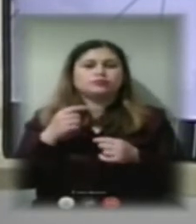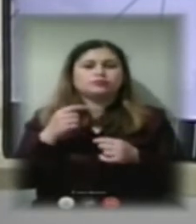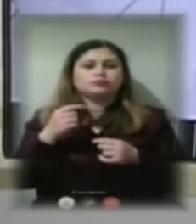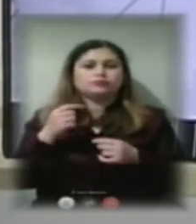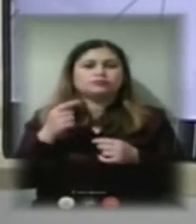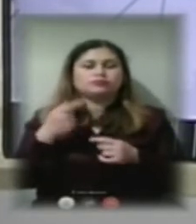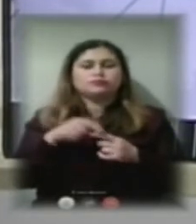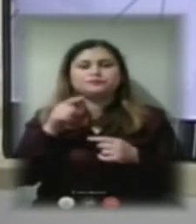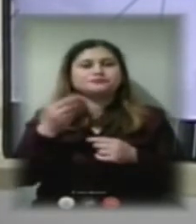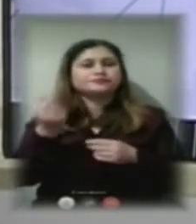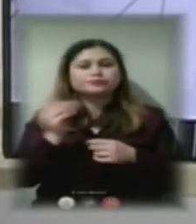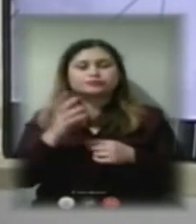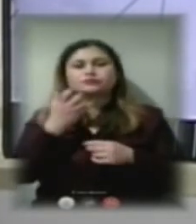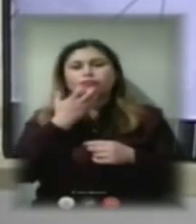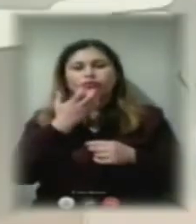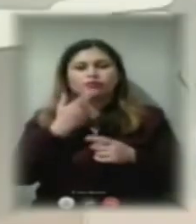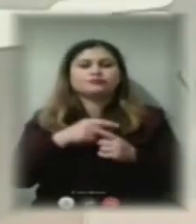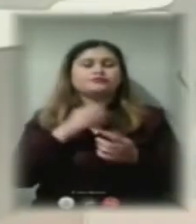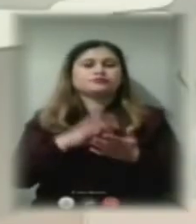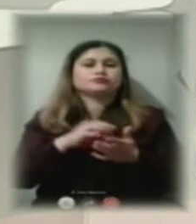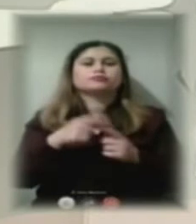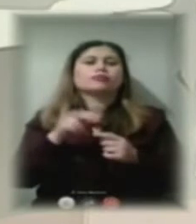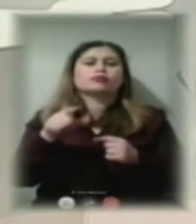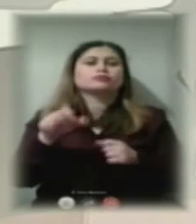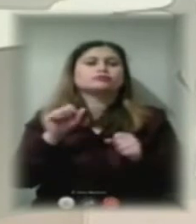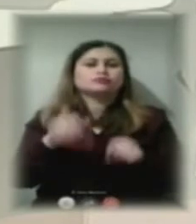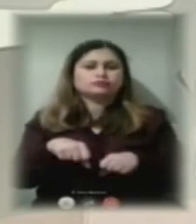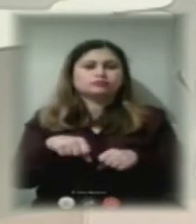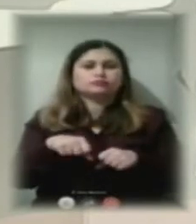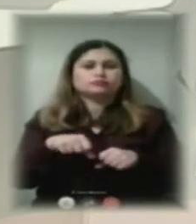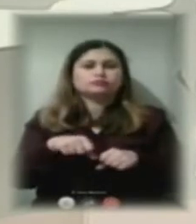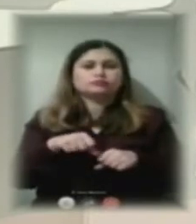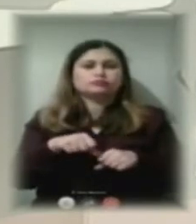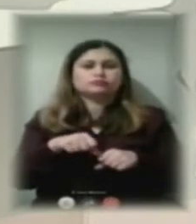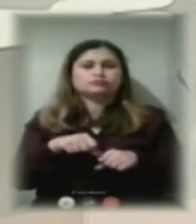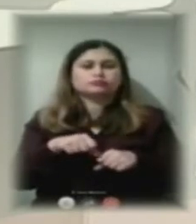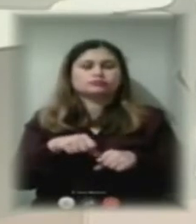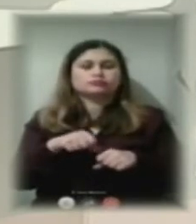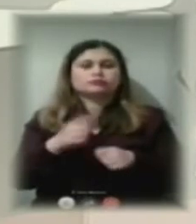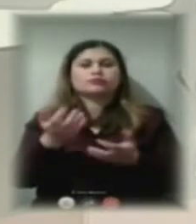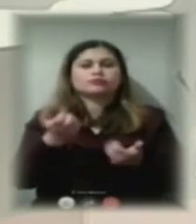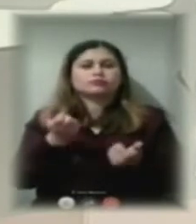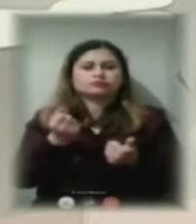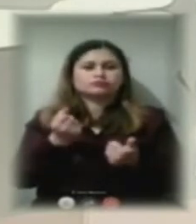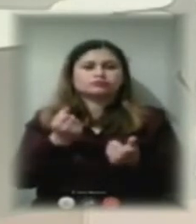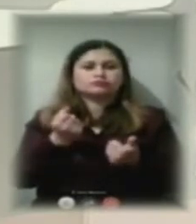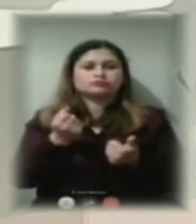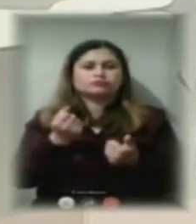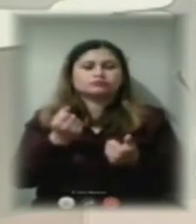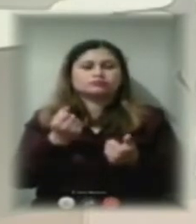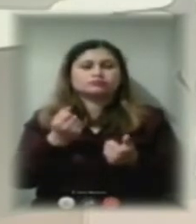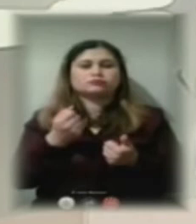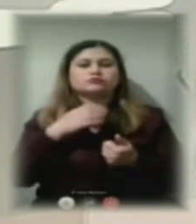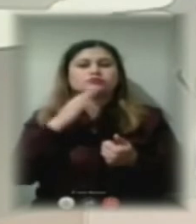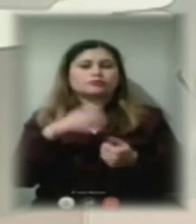платять за тепло. Відповідно, як вони можуть отримувати достатньої температури